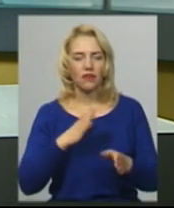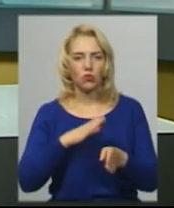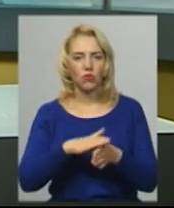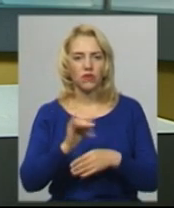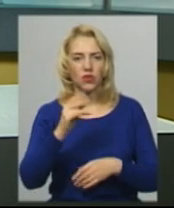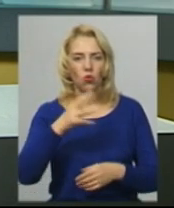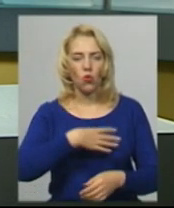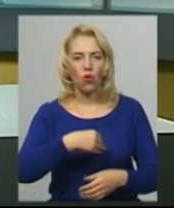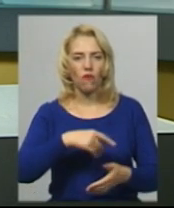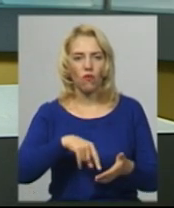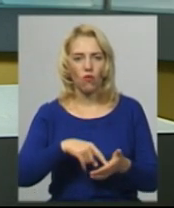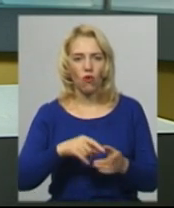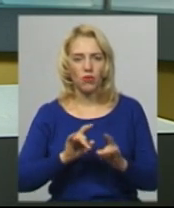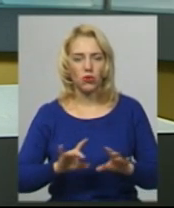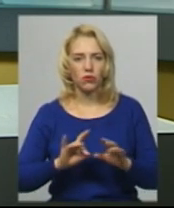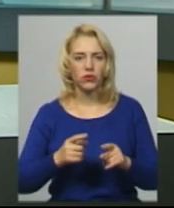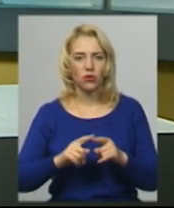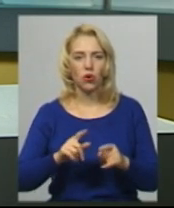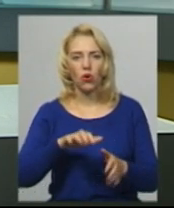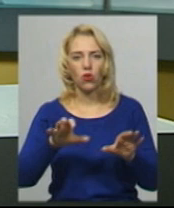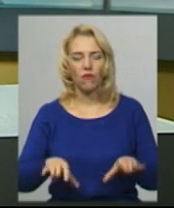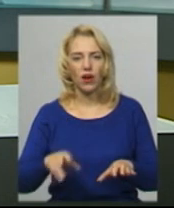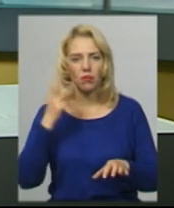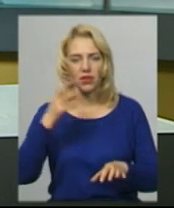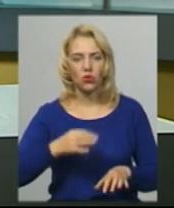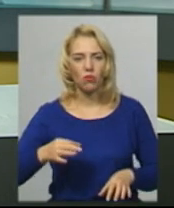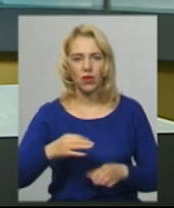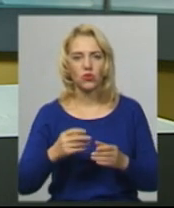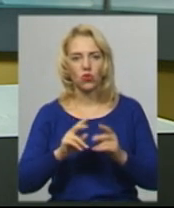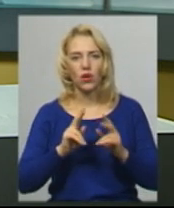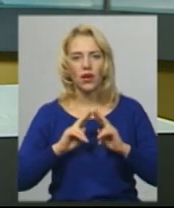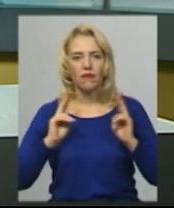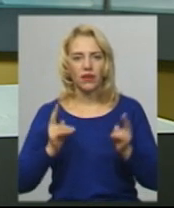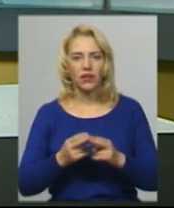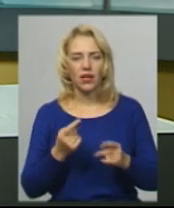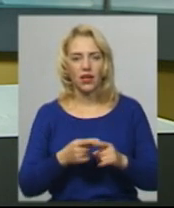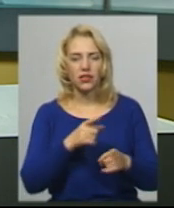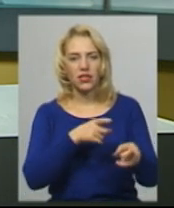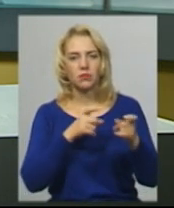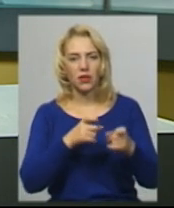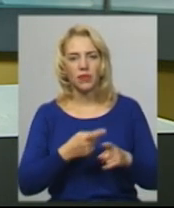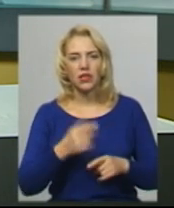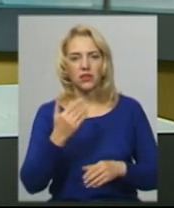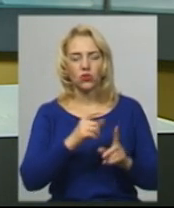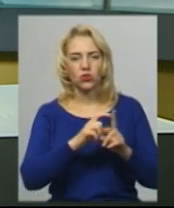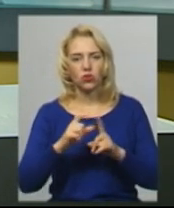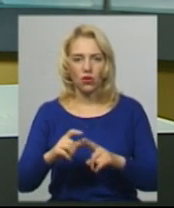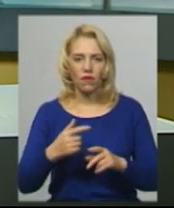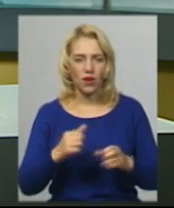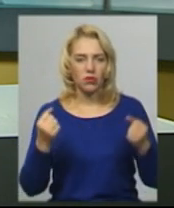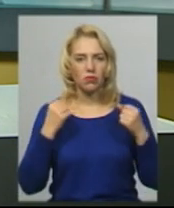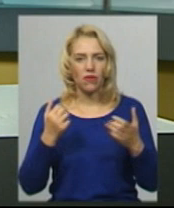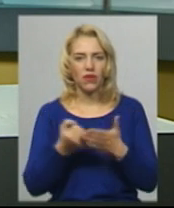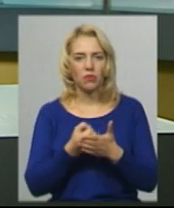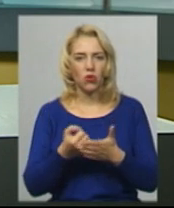Львові. Про це повідомив голова Хмельницької обласної федерації з кульової стрільби Петро Бардецький. За його словами, спортсмени вибороли